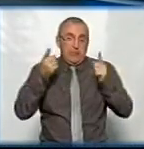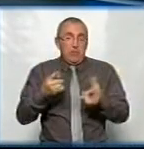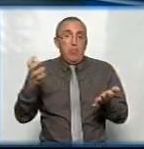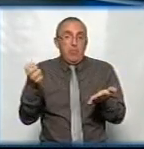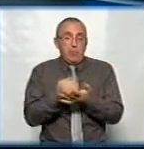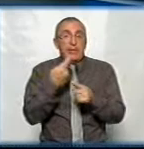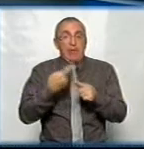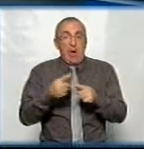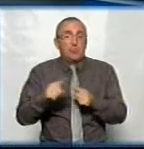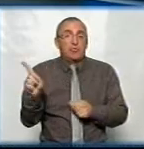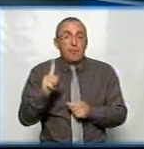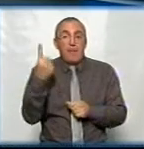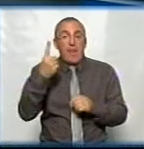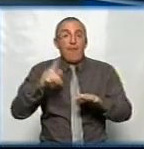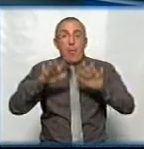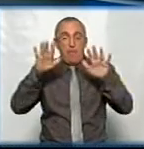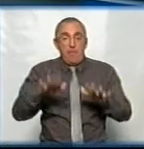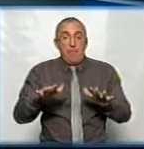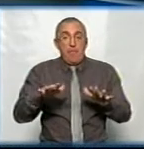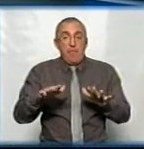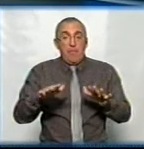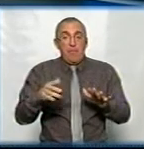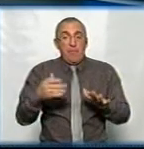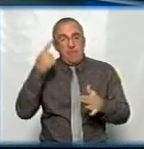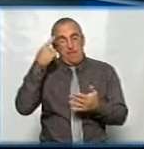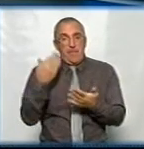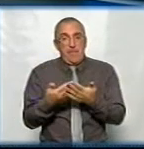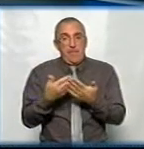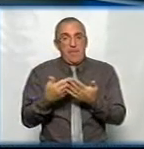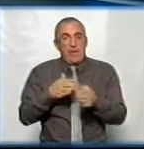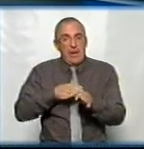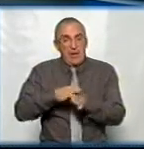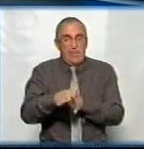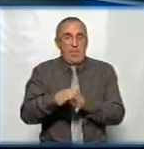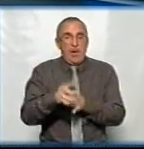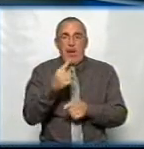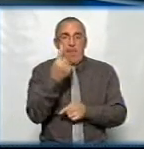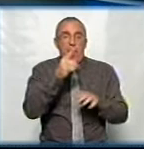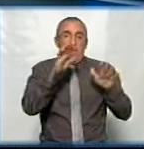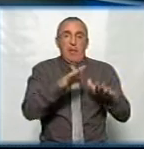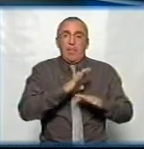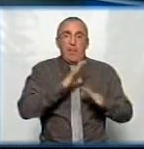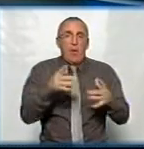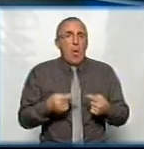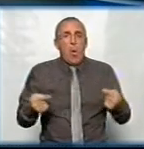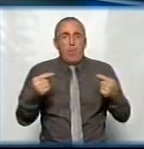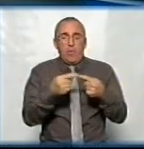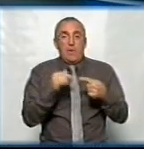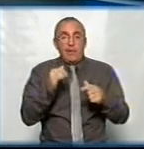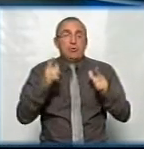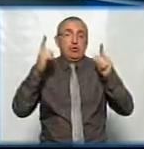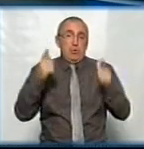получилось так, що первое місце, а оно предполагало реалізатию, як первое місце, не було определено і